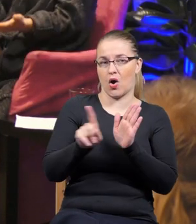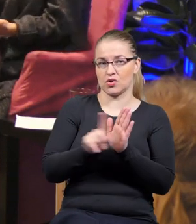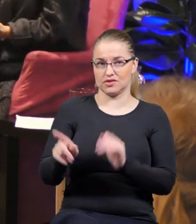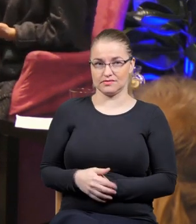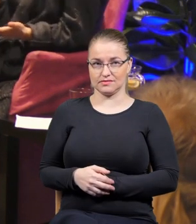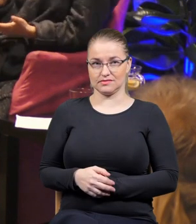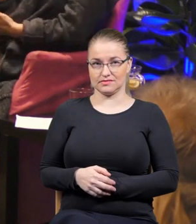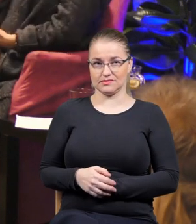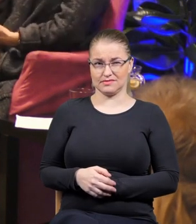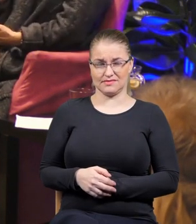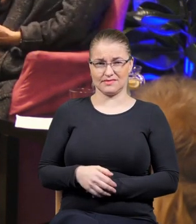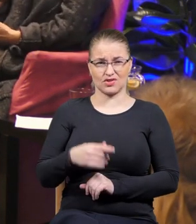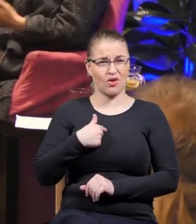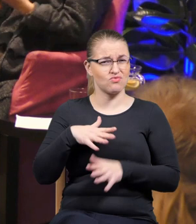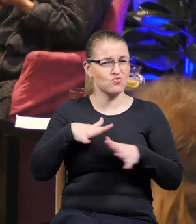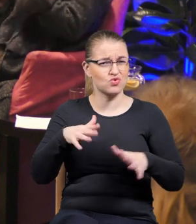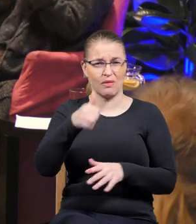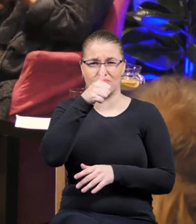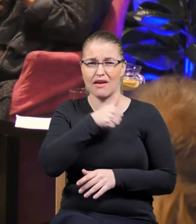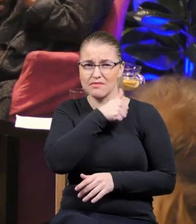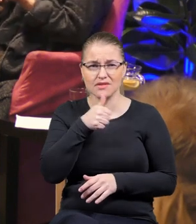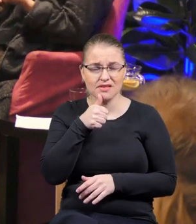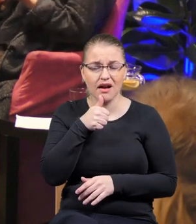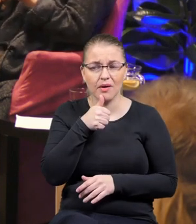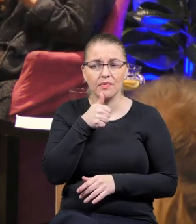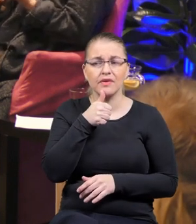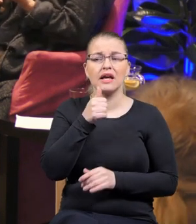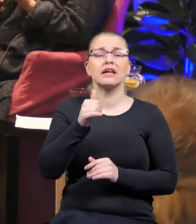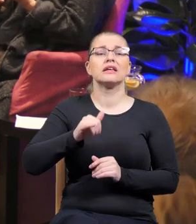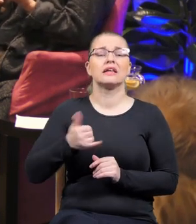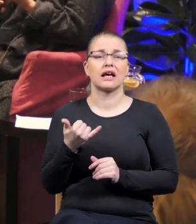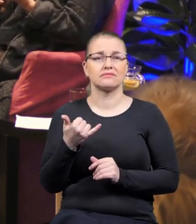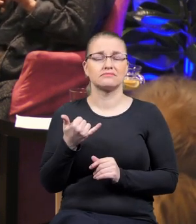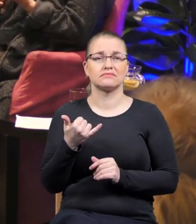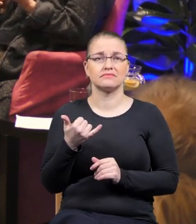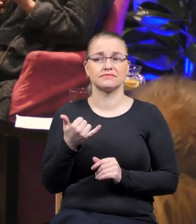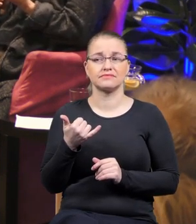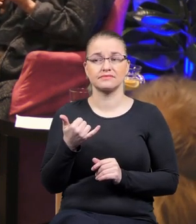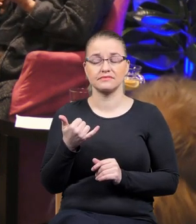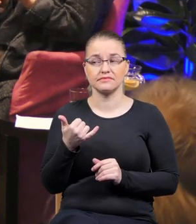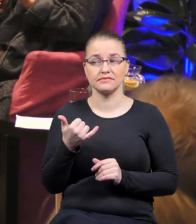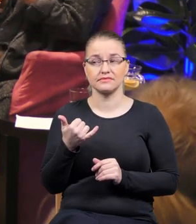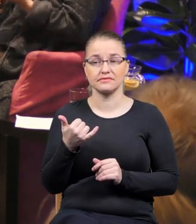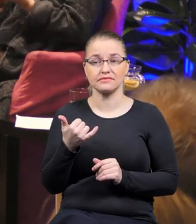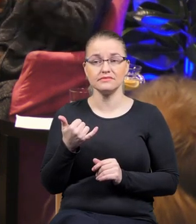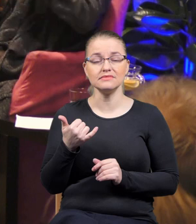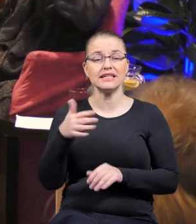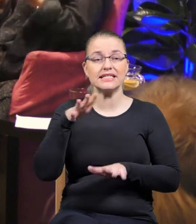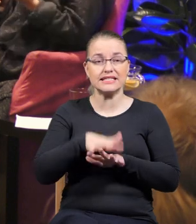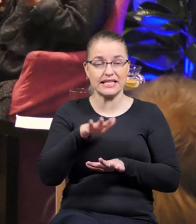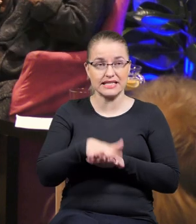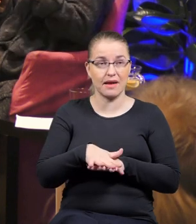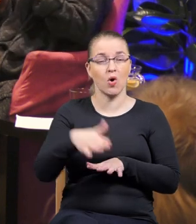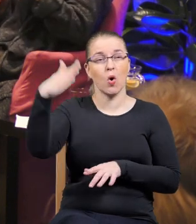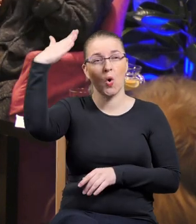No nie wiem, to jest jakaś dla mnie wielka tajemnica, wielka tajemnica, która polega na tym, że system, który